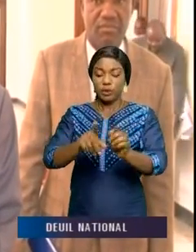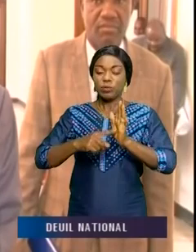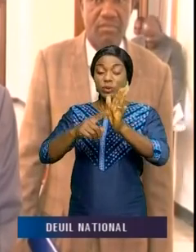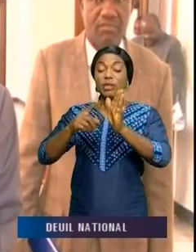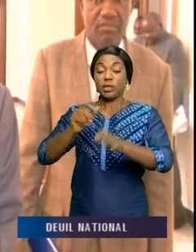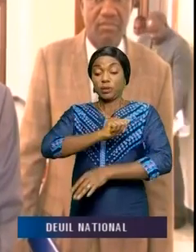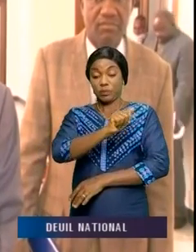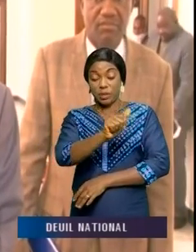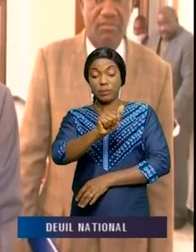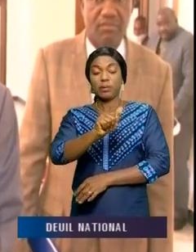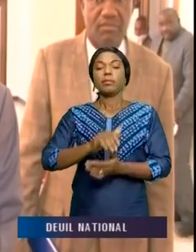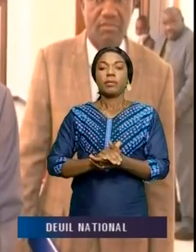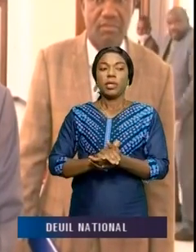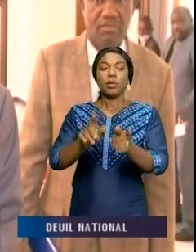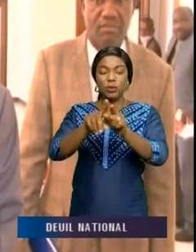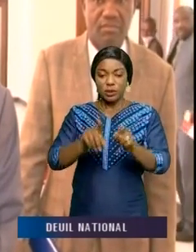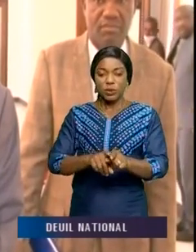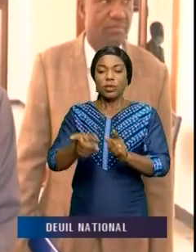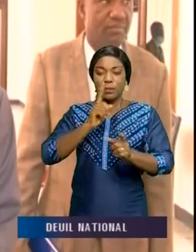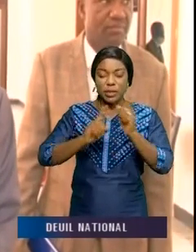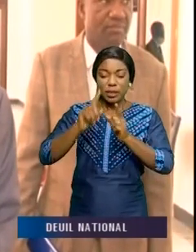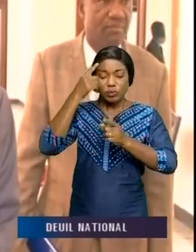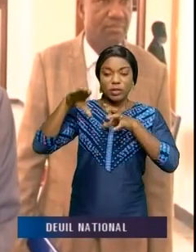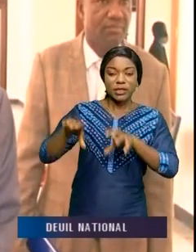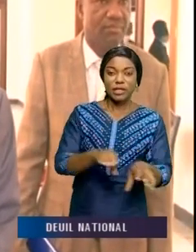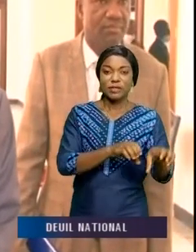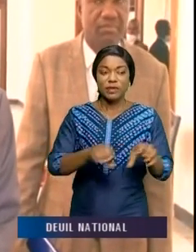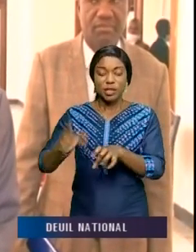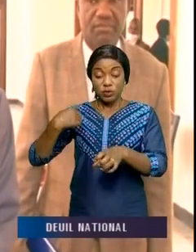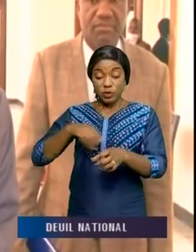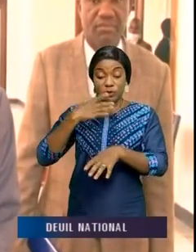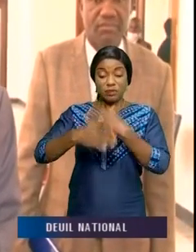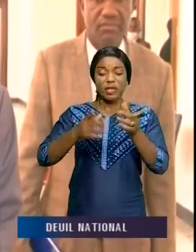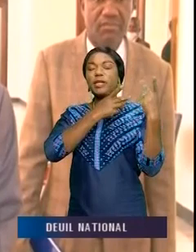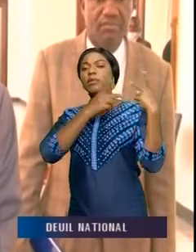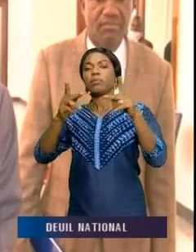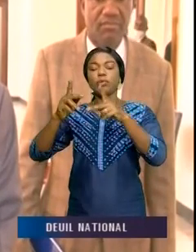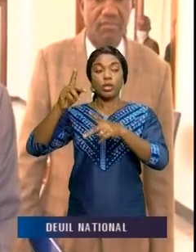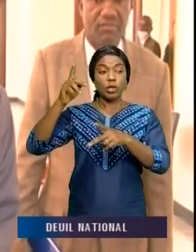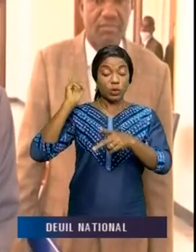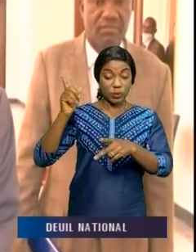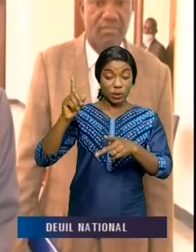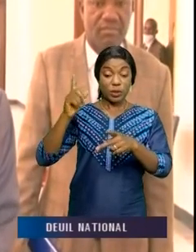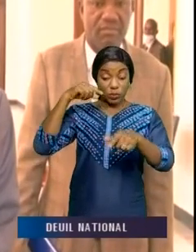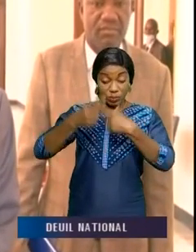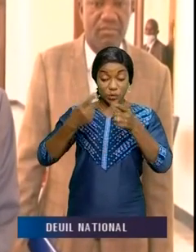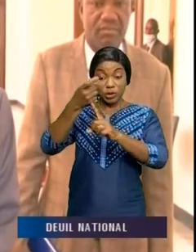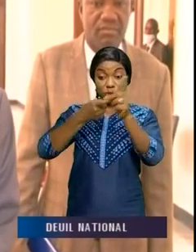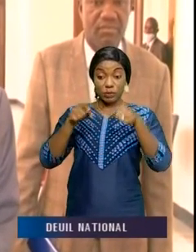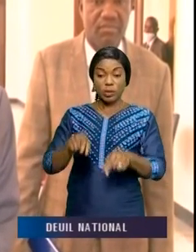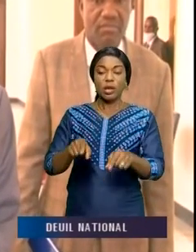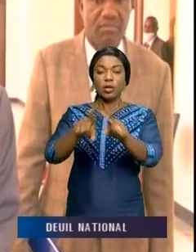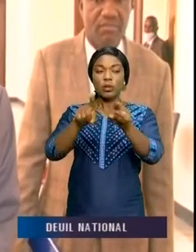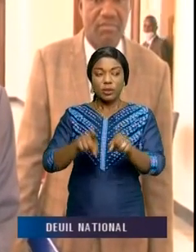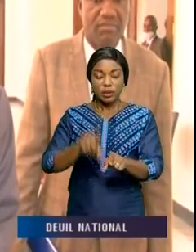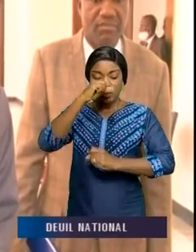aussi personnellement et nous avons brièvement parlé des activités que nous avons déjà réalisées depuis le début du Forum jusqu'à présent ainsi que les perspectives d'avenir. On a